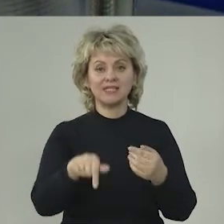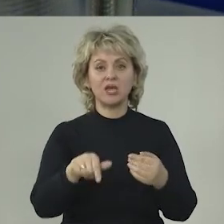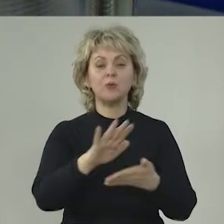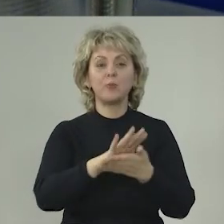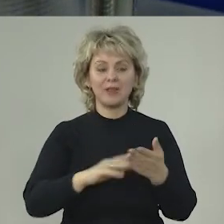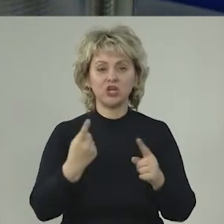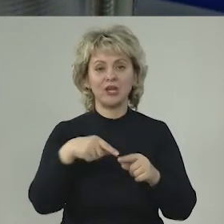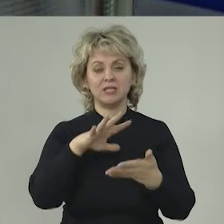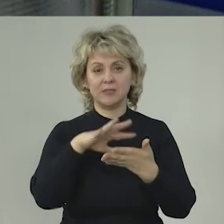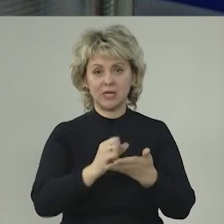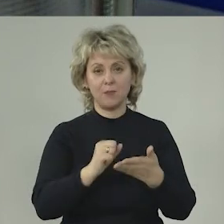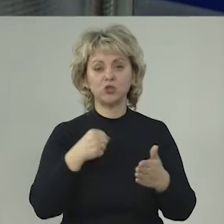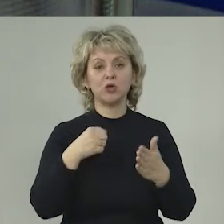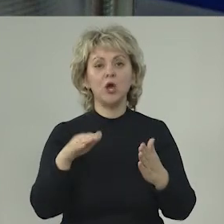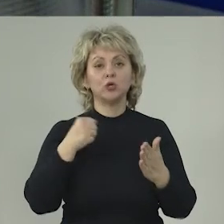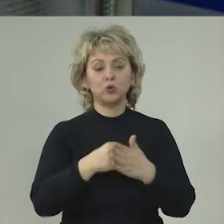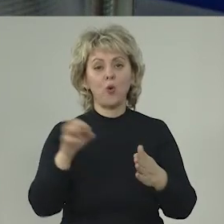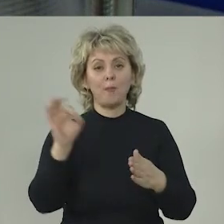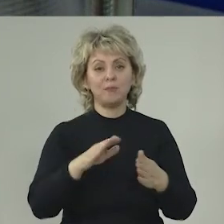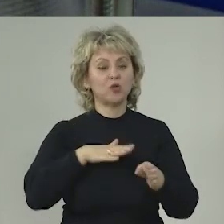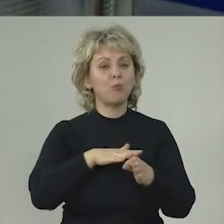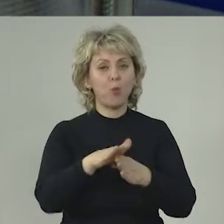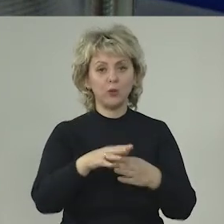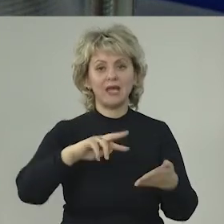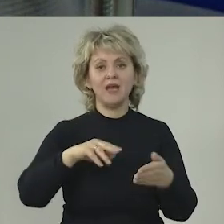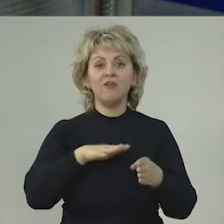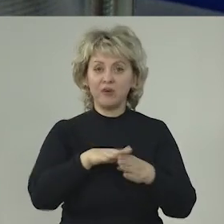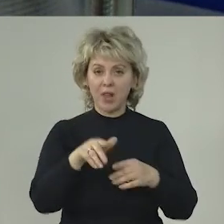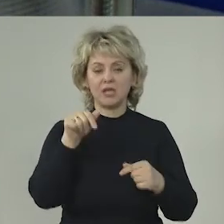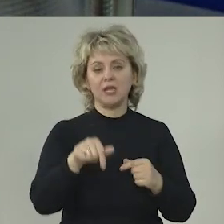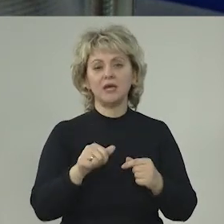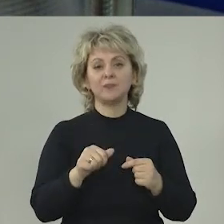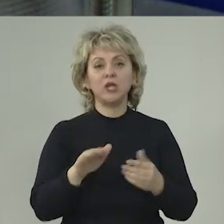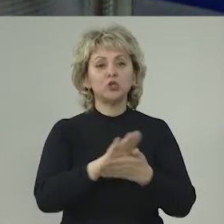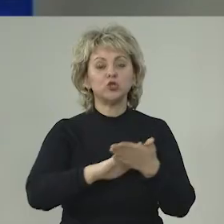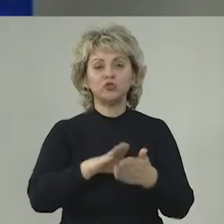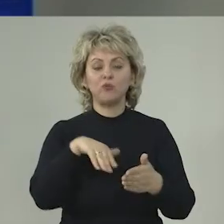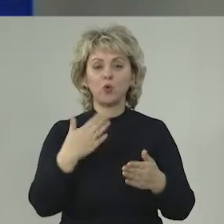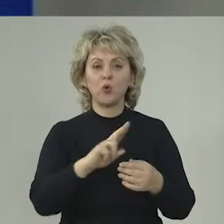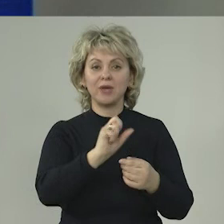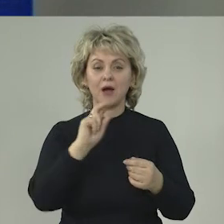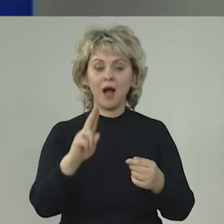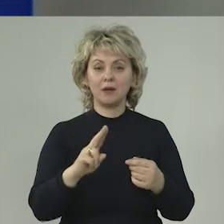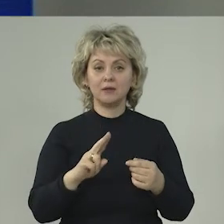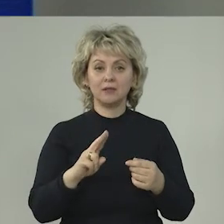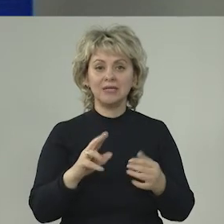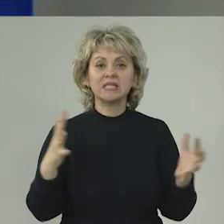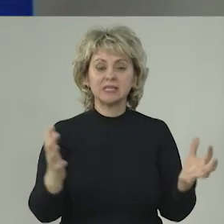и продолжать этим заниматься до момента полной реализации. Ничего, кроме как